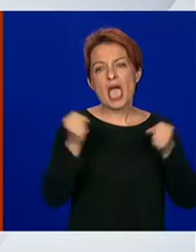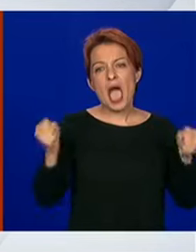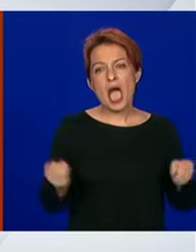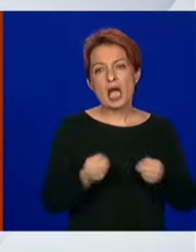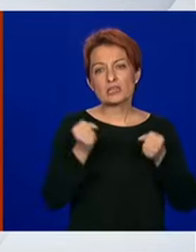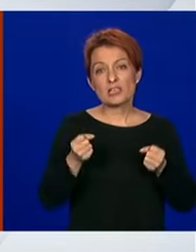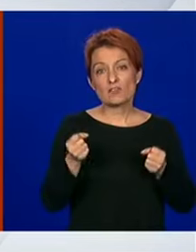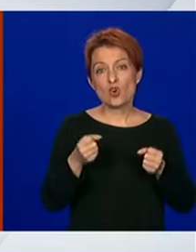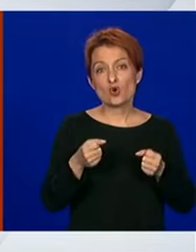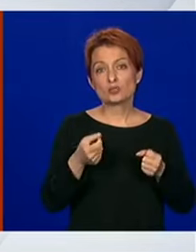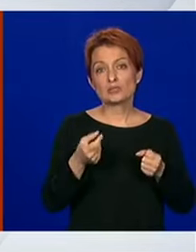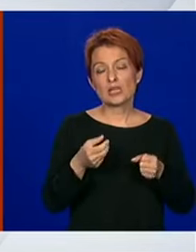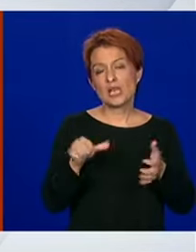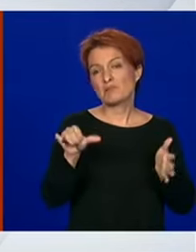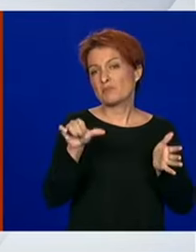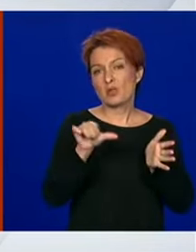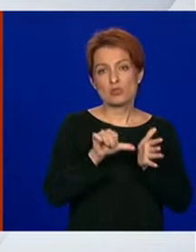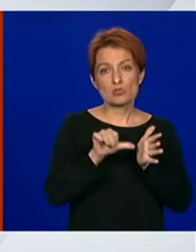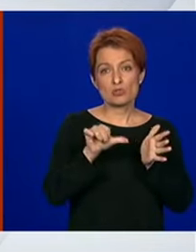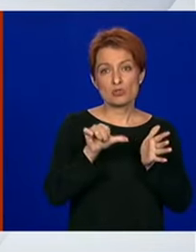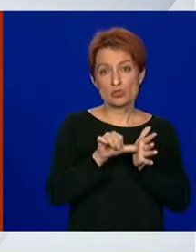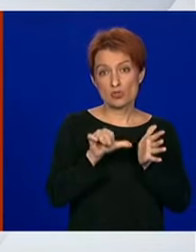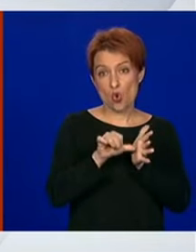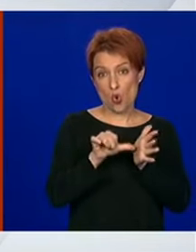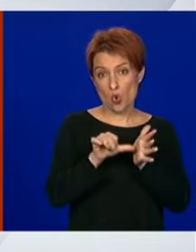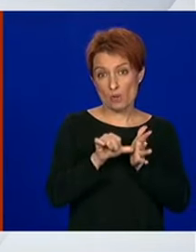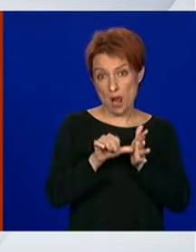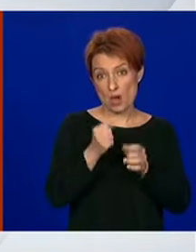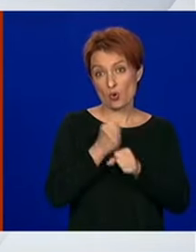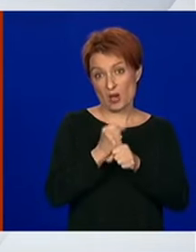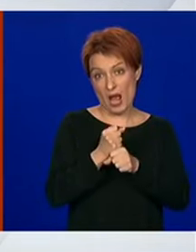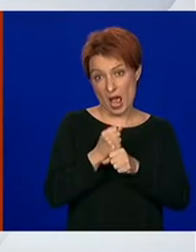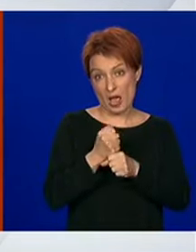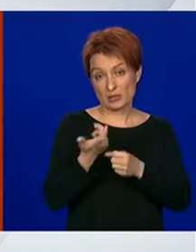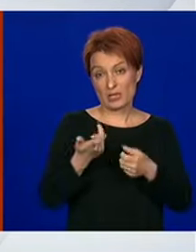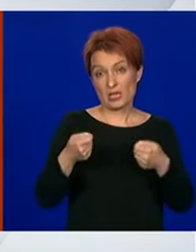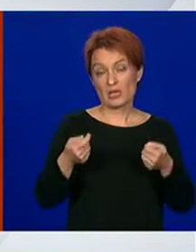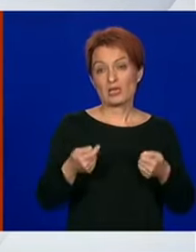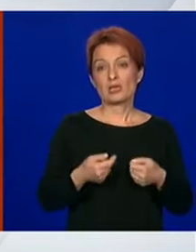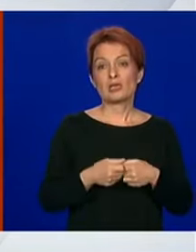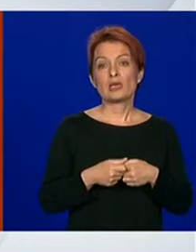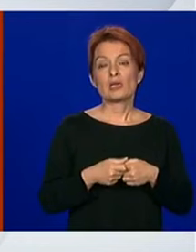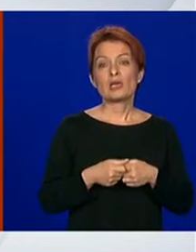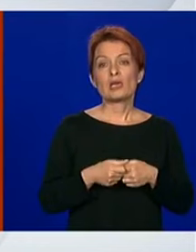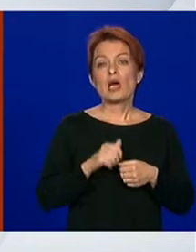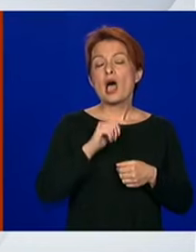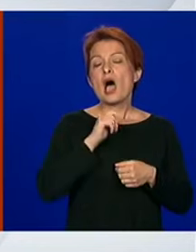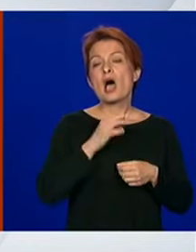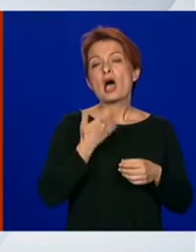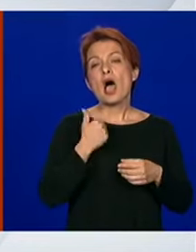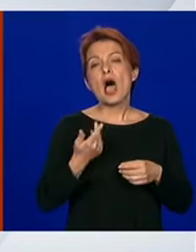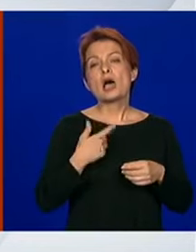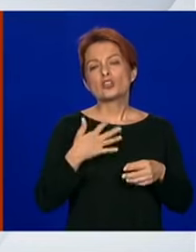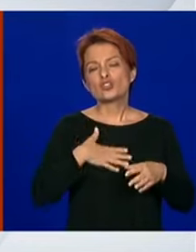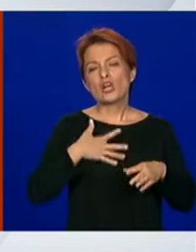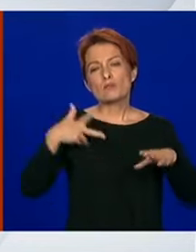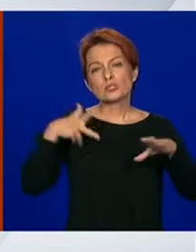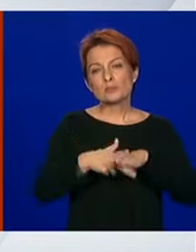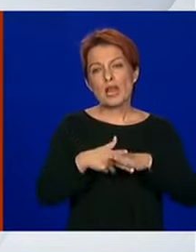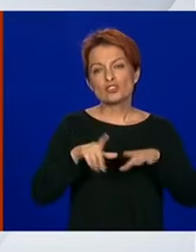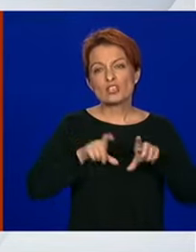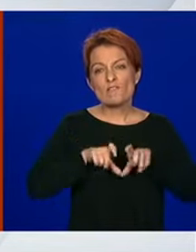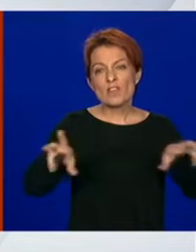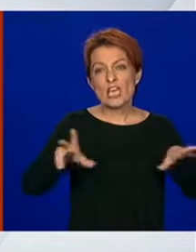aktivnosti normalne naših građana s jedne strane i s druge strane spriječiti virus da se širi.